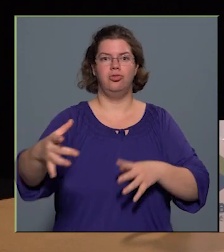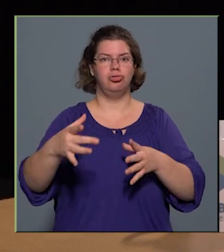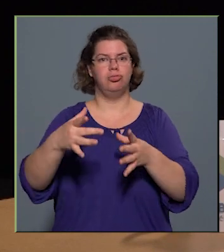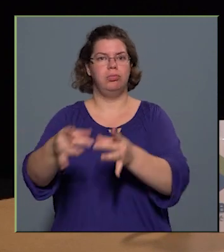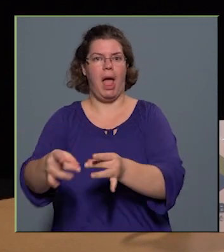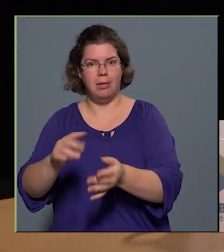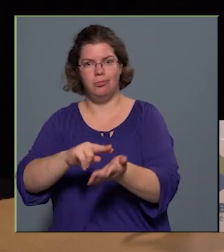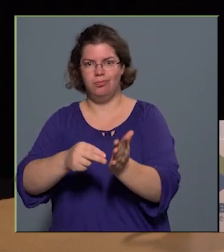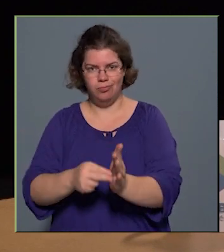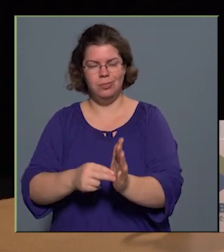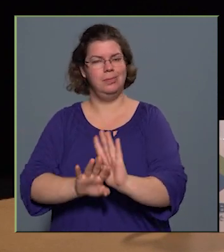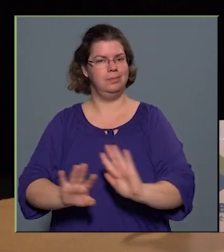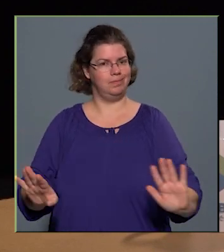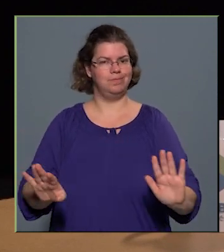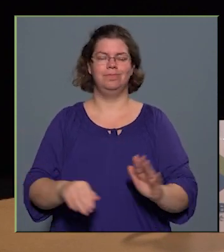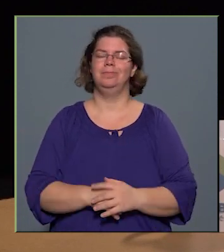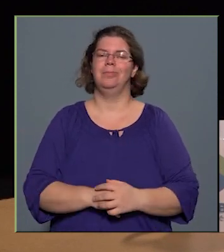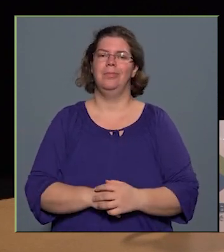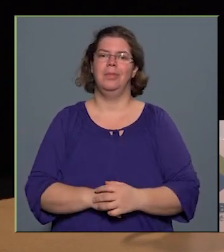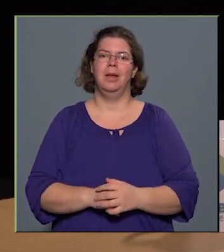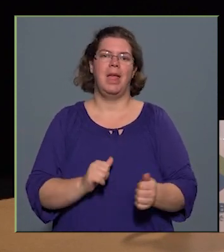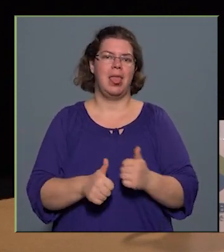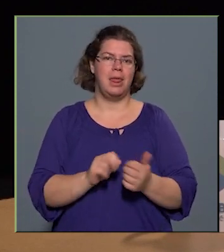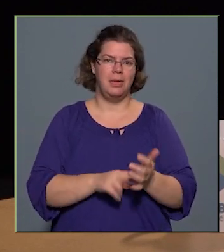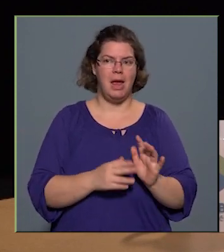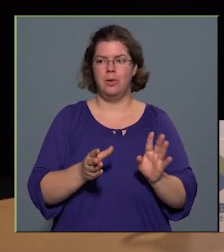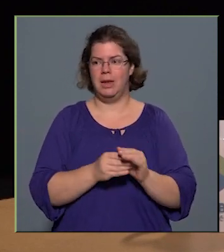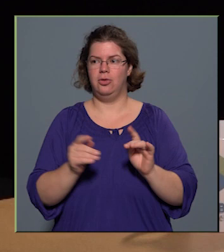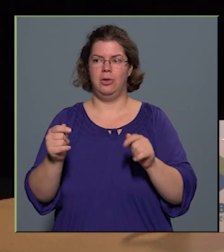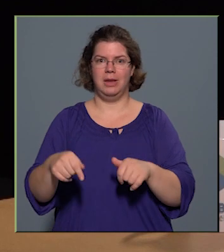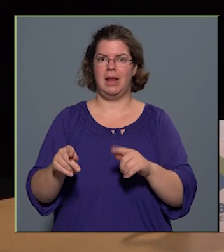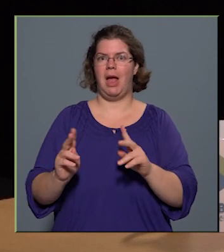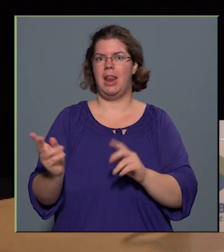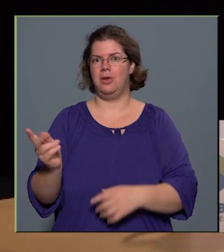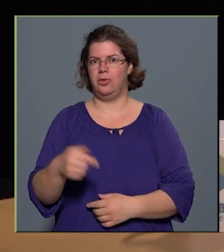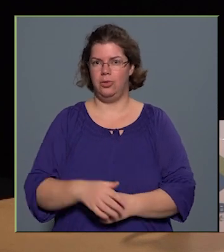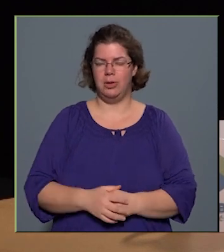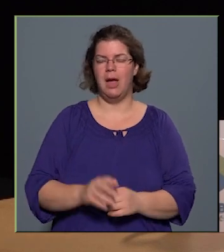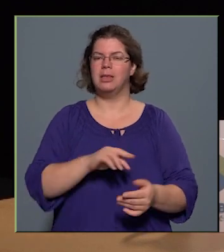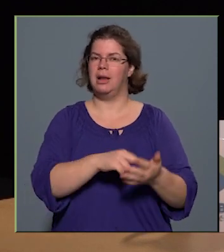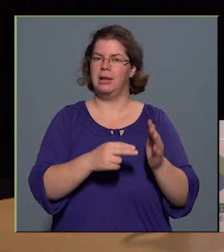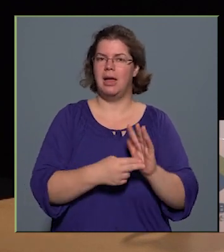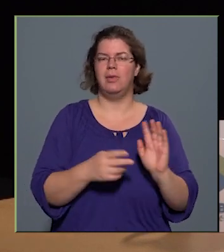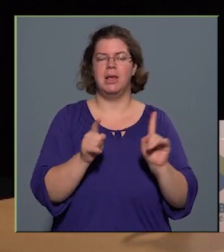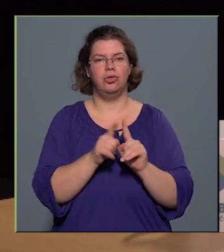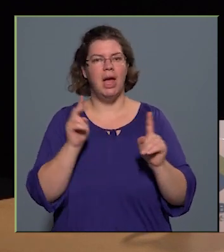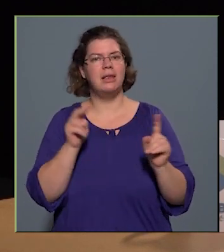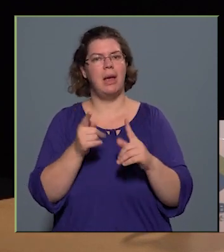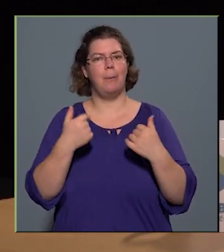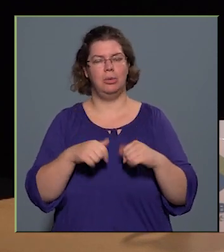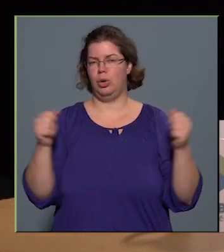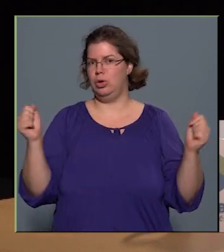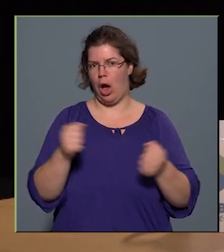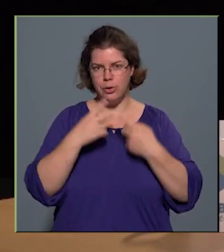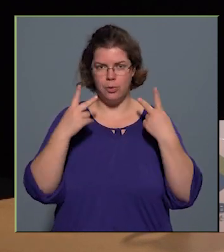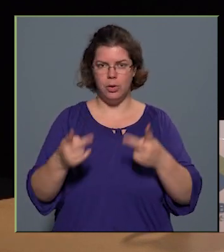előszerződéssel, hogy ide jöhessenek. Tehát, hogy a tervezés ilyen szempontból nagyon